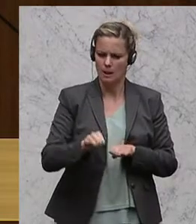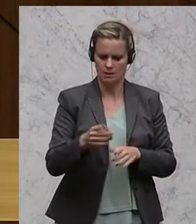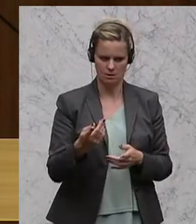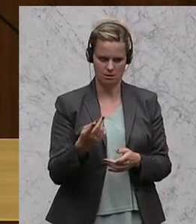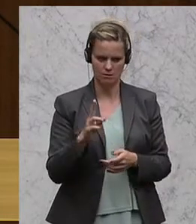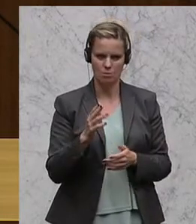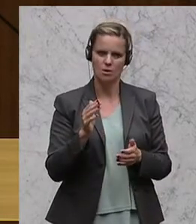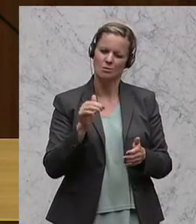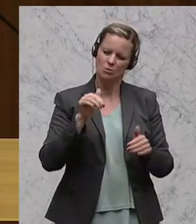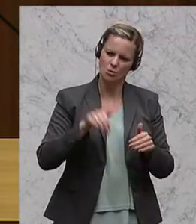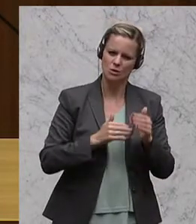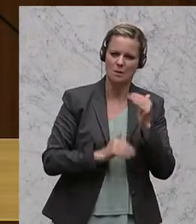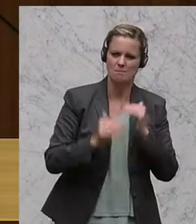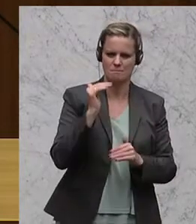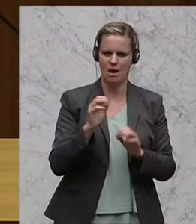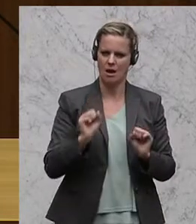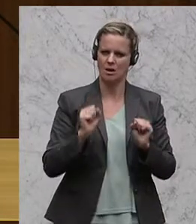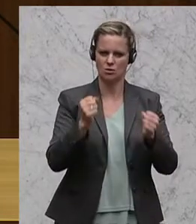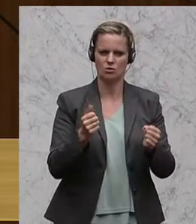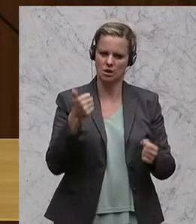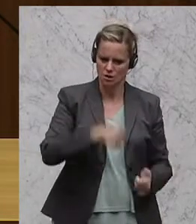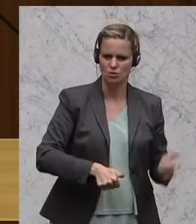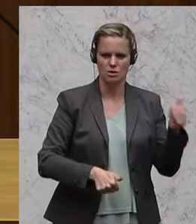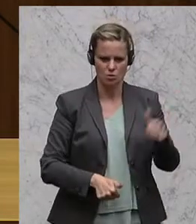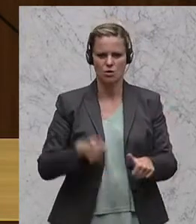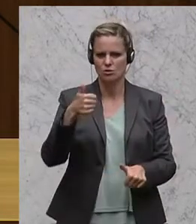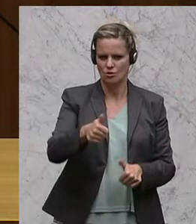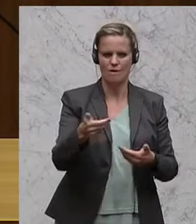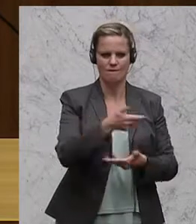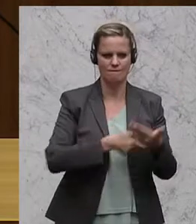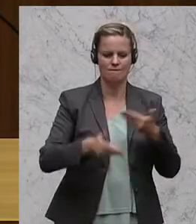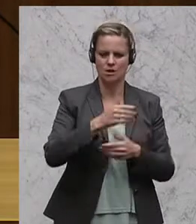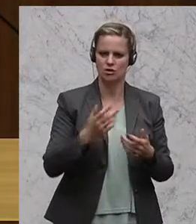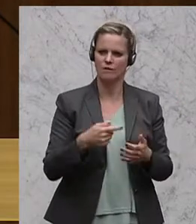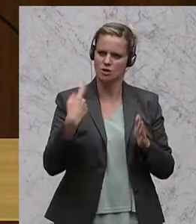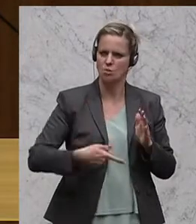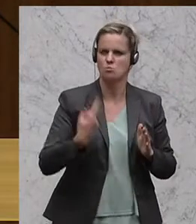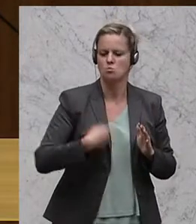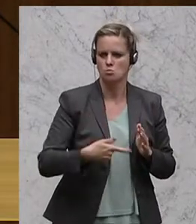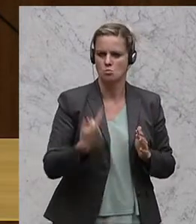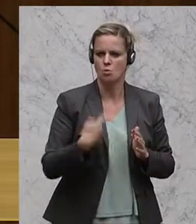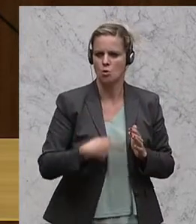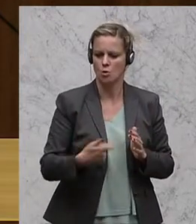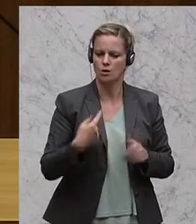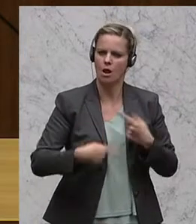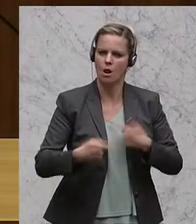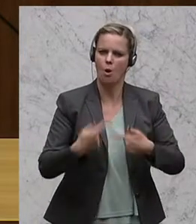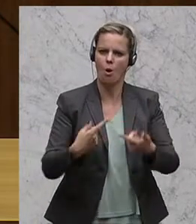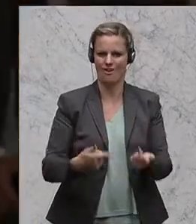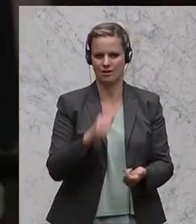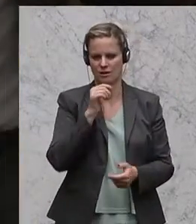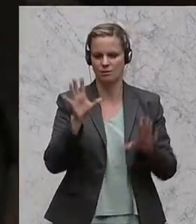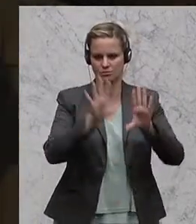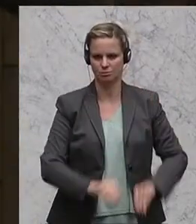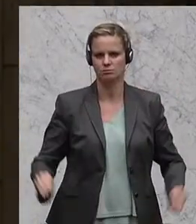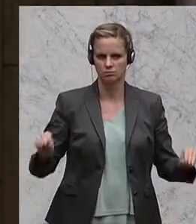Hier müssen noch viele Aktionen folgen, damit hier dieser Wirtschaftsmotor nicht abstirbt in Österreich. Denn ich